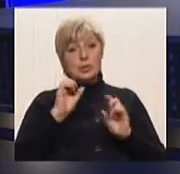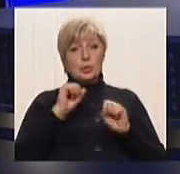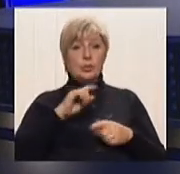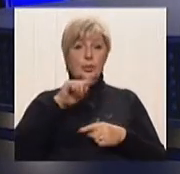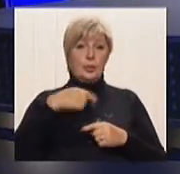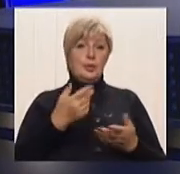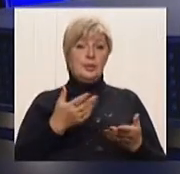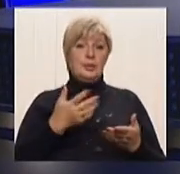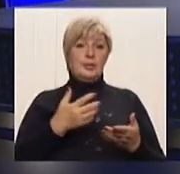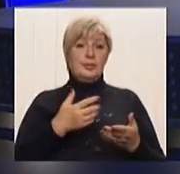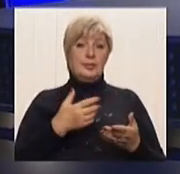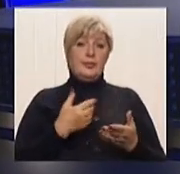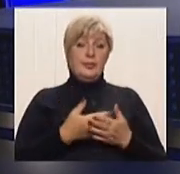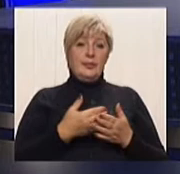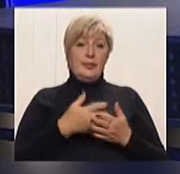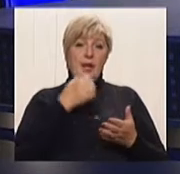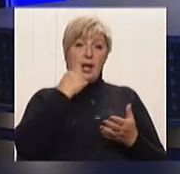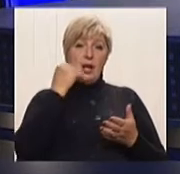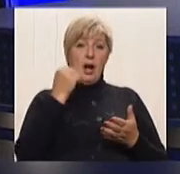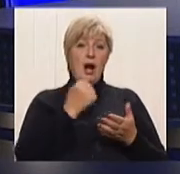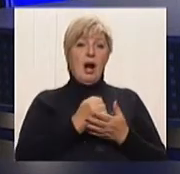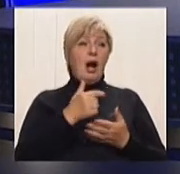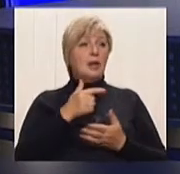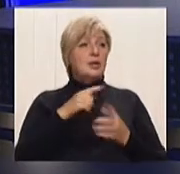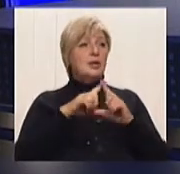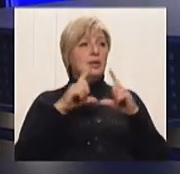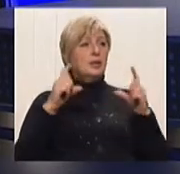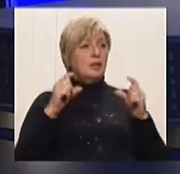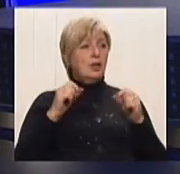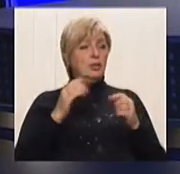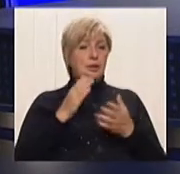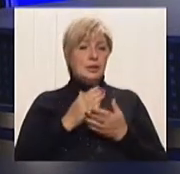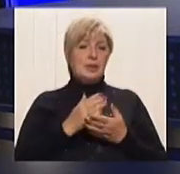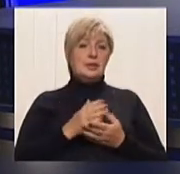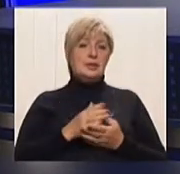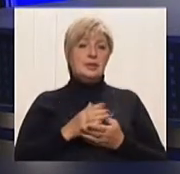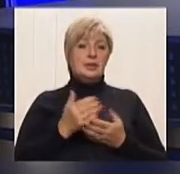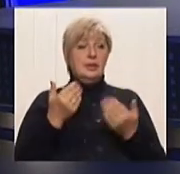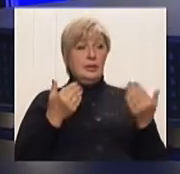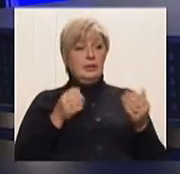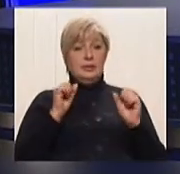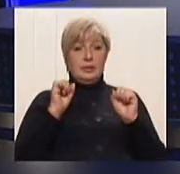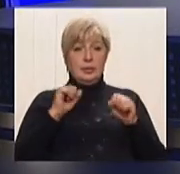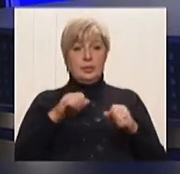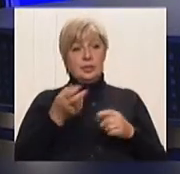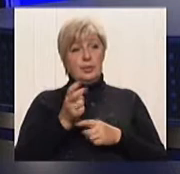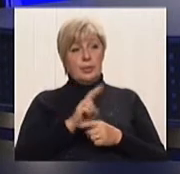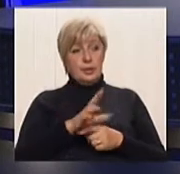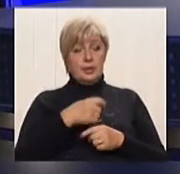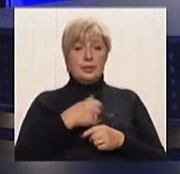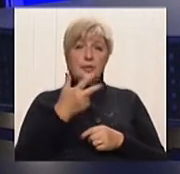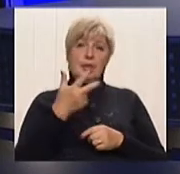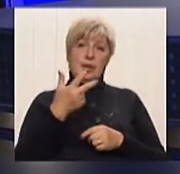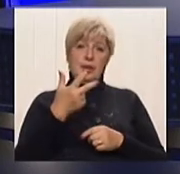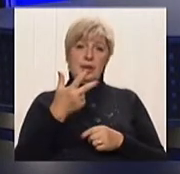гарантийна на рік, здається, так? Ну, залежності від техніки. Да, ну просто ви можете прийти, вам можуть за три дня поремонтирують, чи за